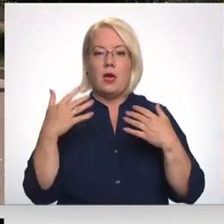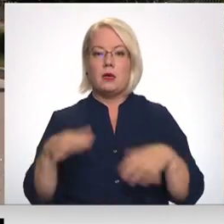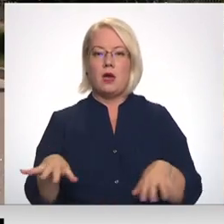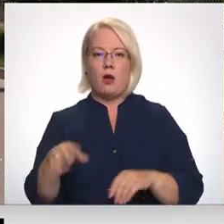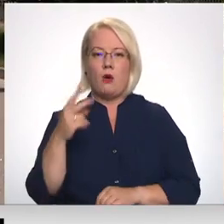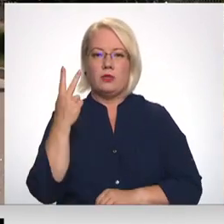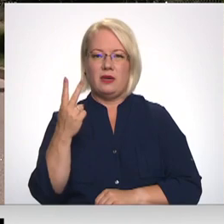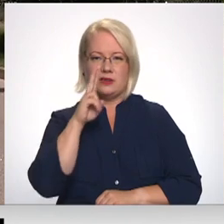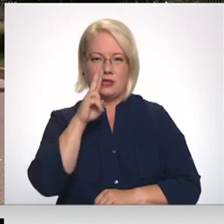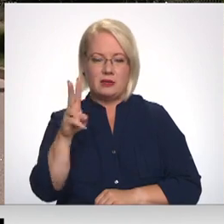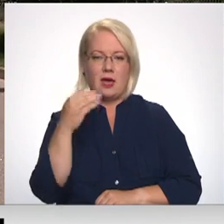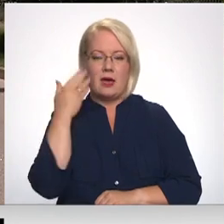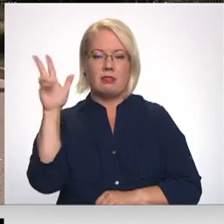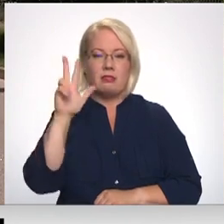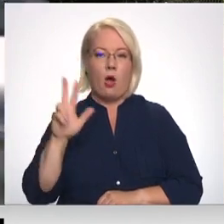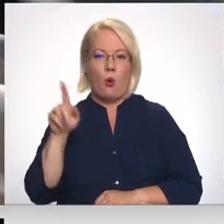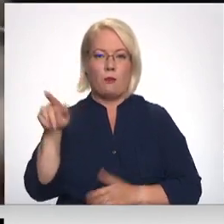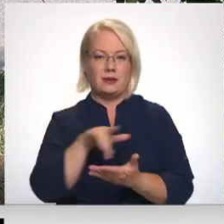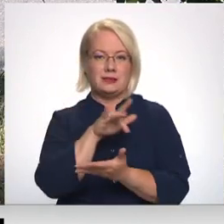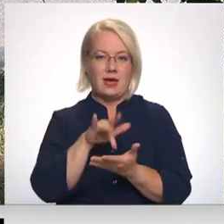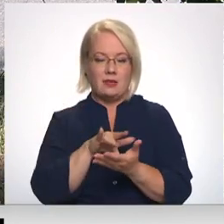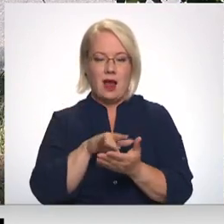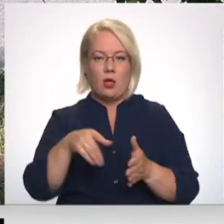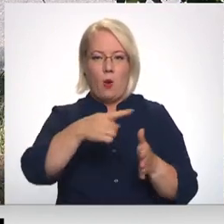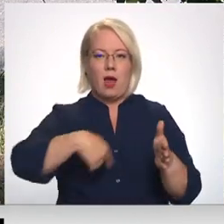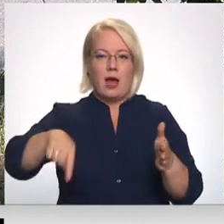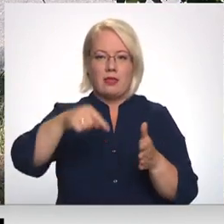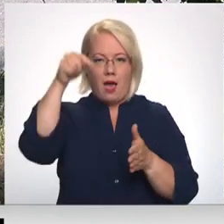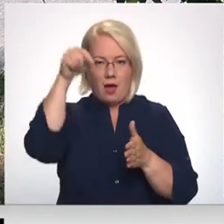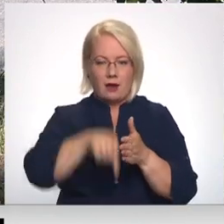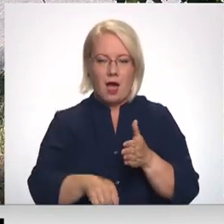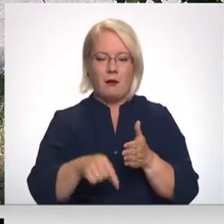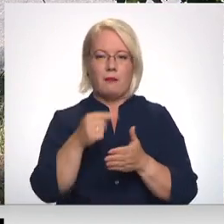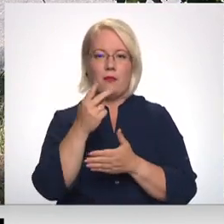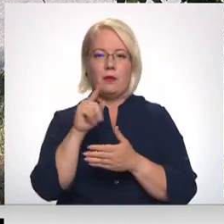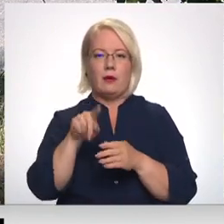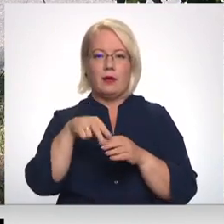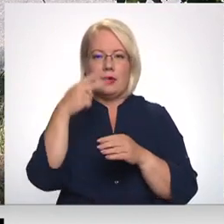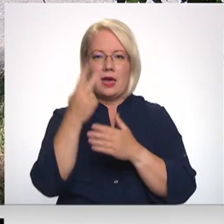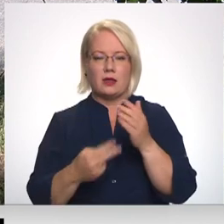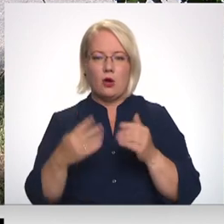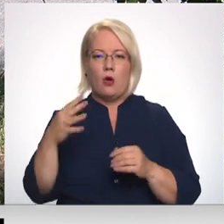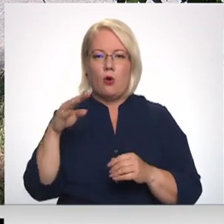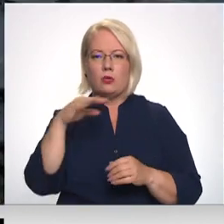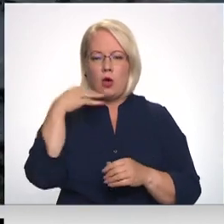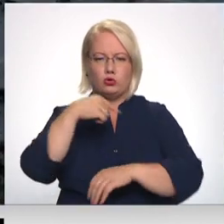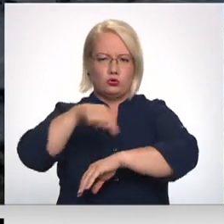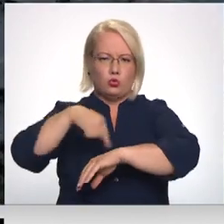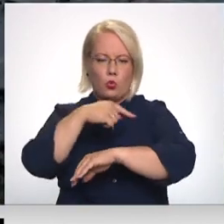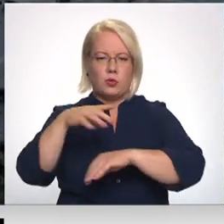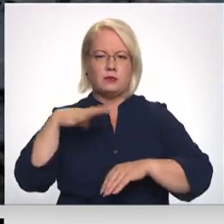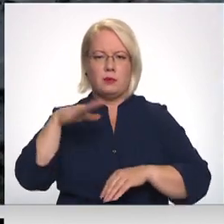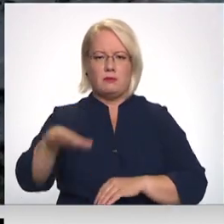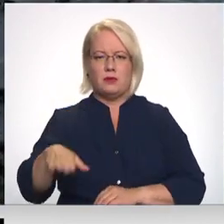nepilnas divas nedēļas kopš Daugavpils centrā vienā no kanalizācijas akā iekrita un vairākas stundas pavadīja četrus gadus veca zēns.